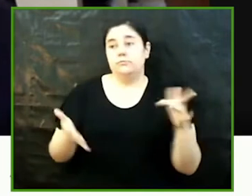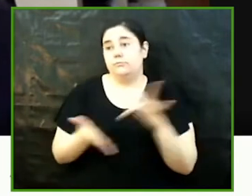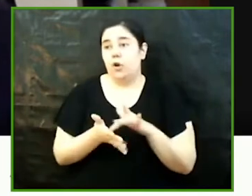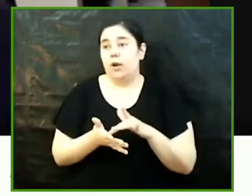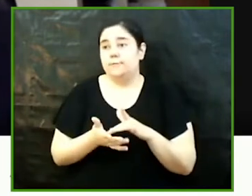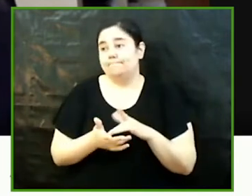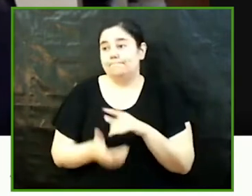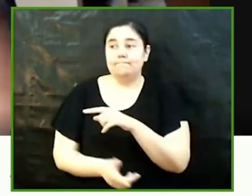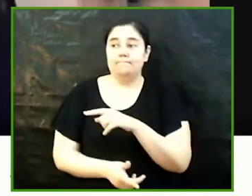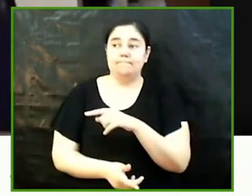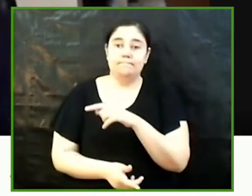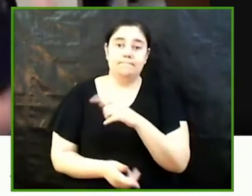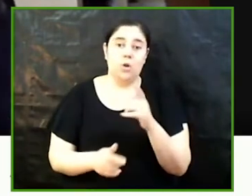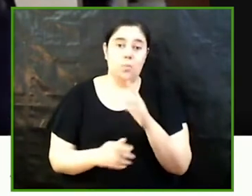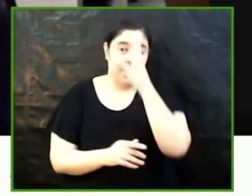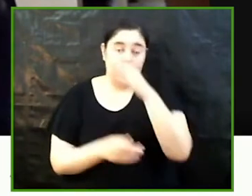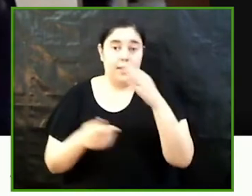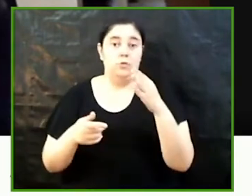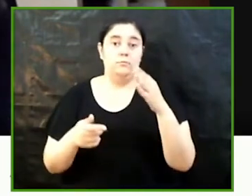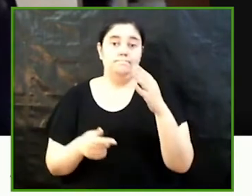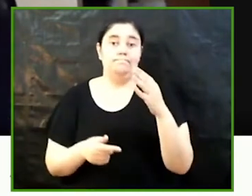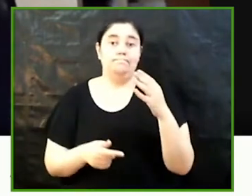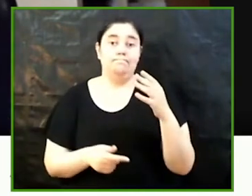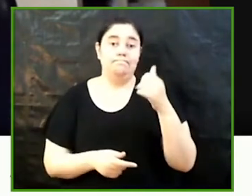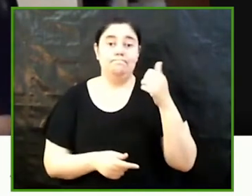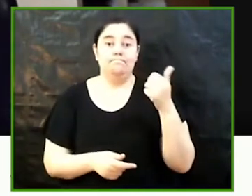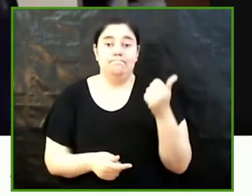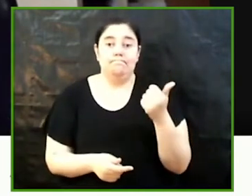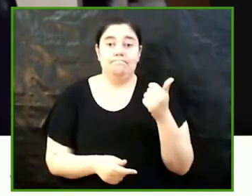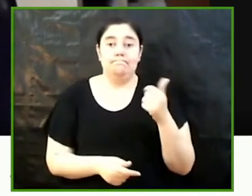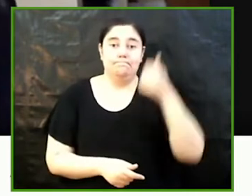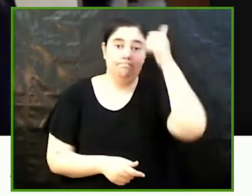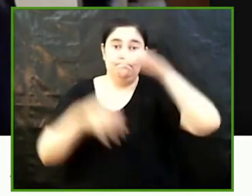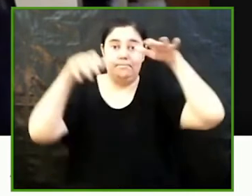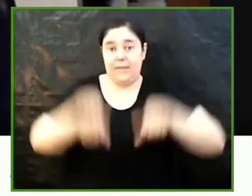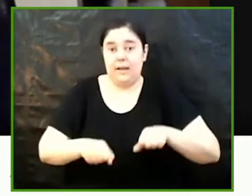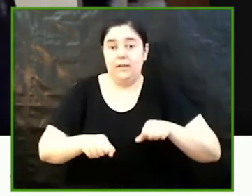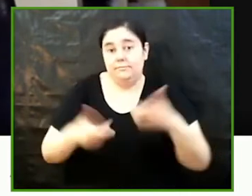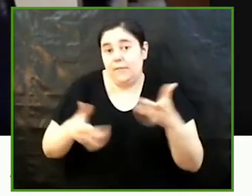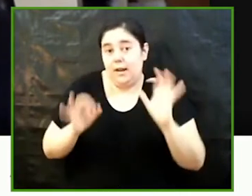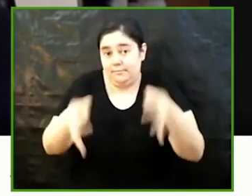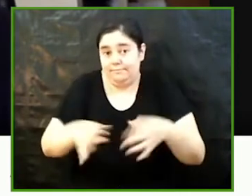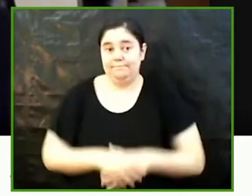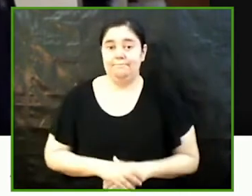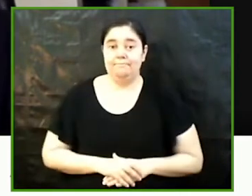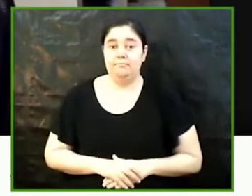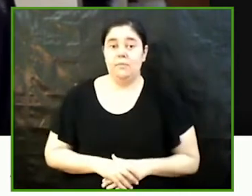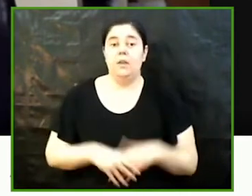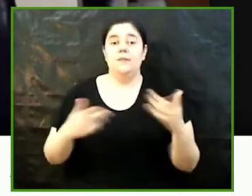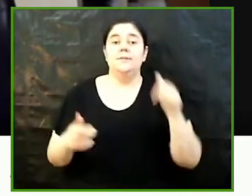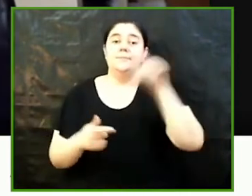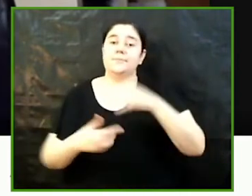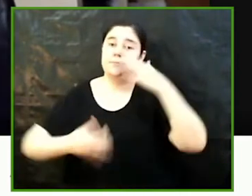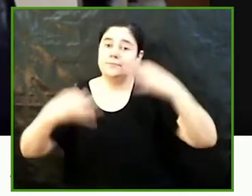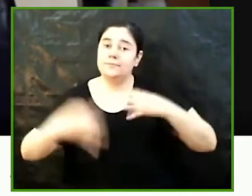en la qual ens trobem immerses a causa de la societat heteropatriarcal en la qual ens trobem immerses Aquesta realitat té conseqüències